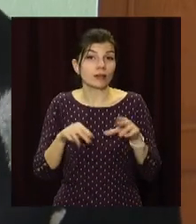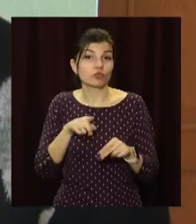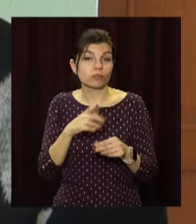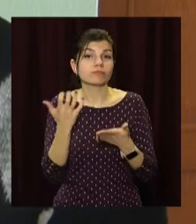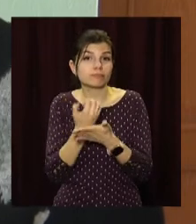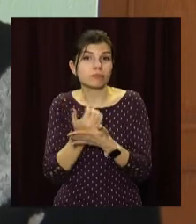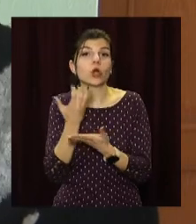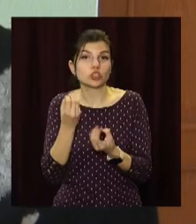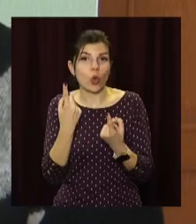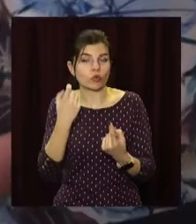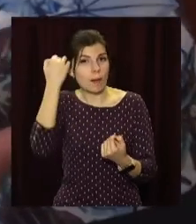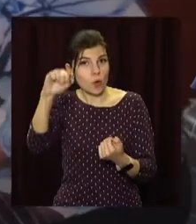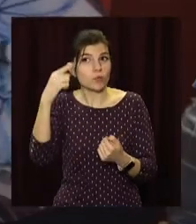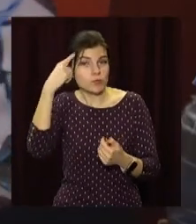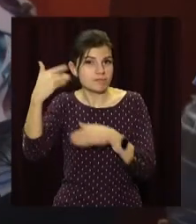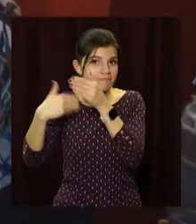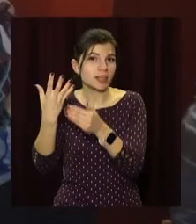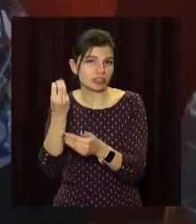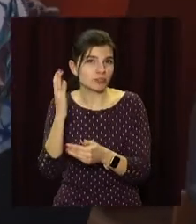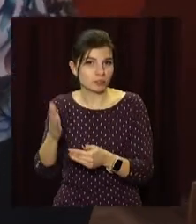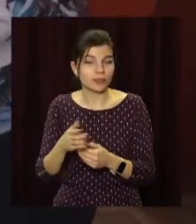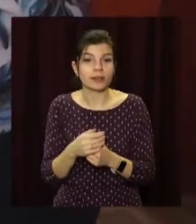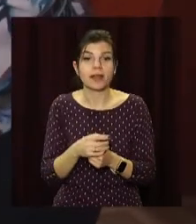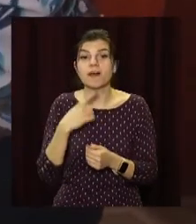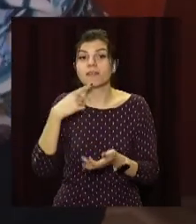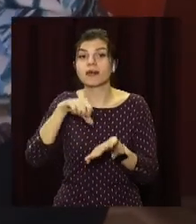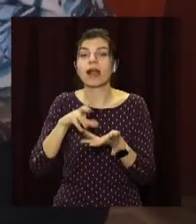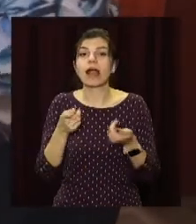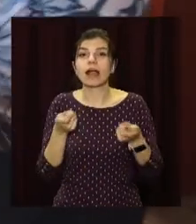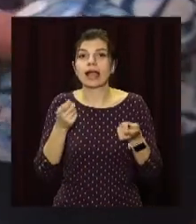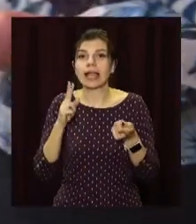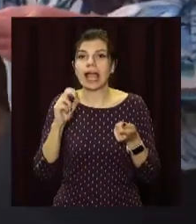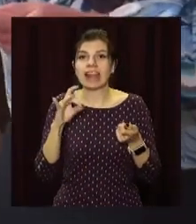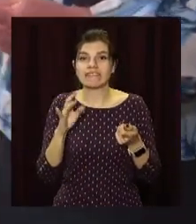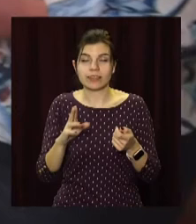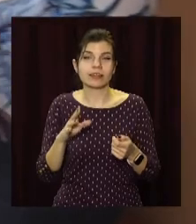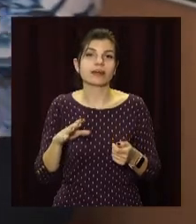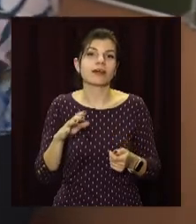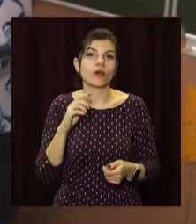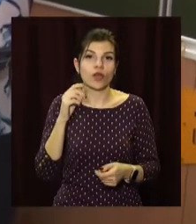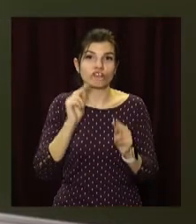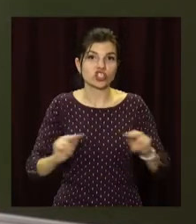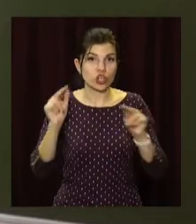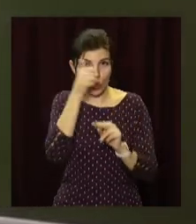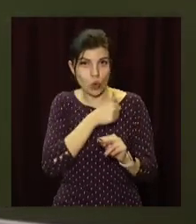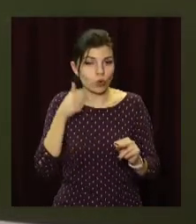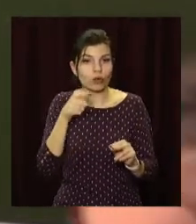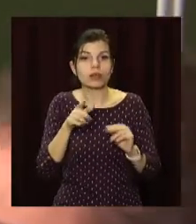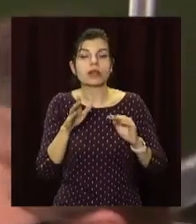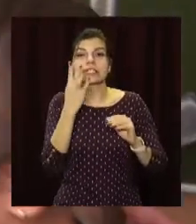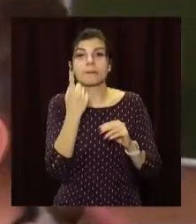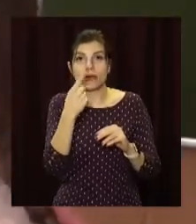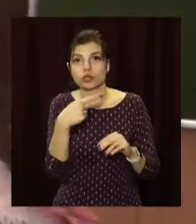здобути ще одну перемогу. Фінальні змагання в номінаціях «Керівник закладу освіти» конкурсу «Вчитель року» пройдуть з 1